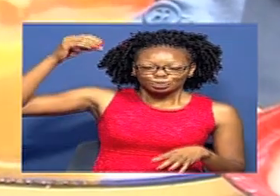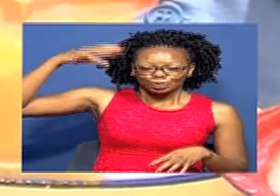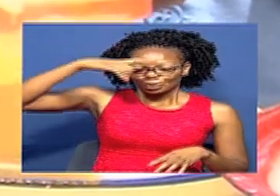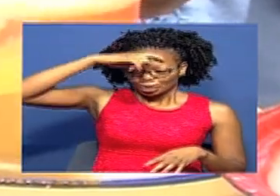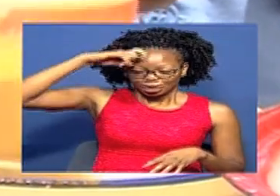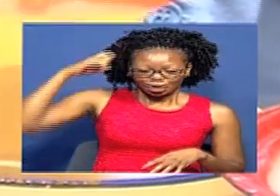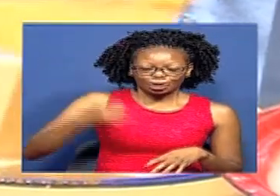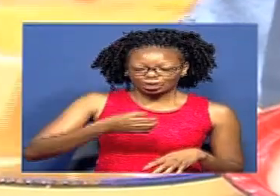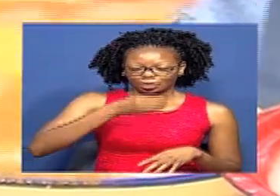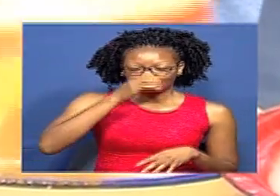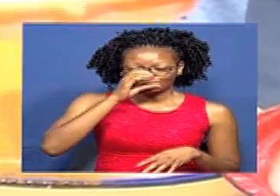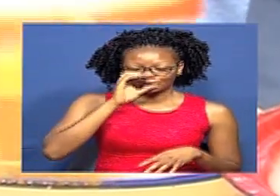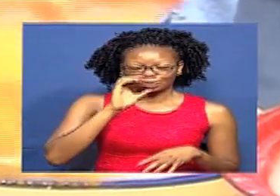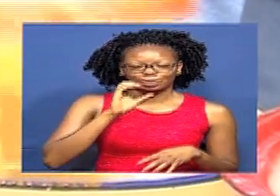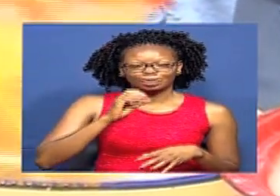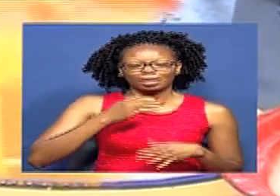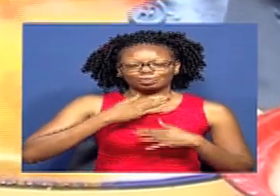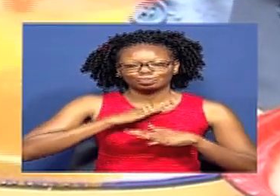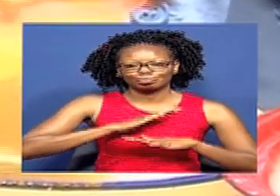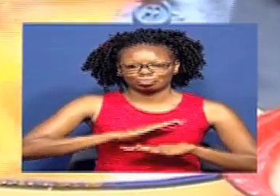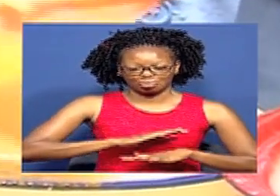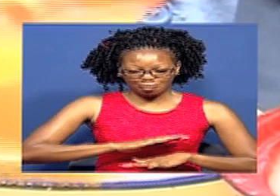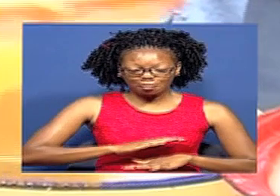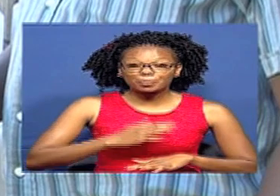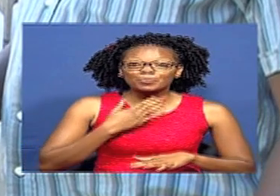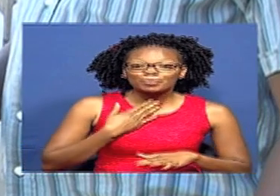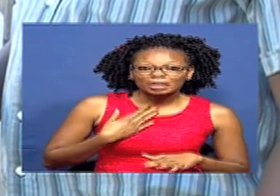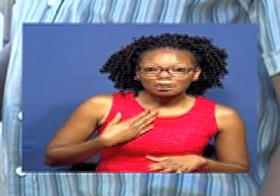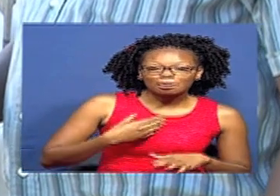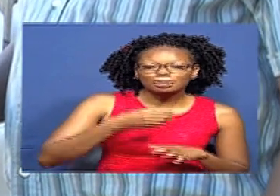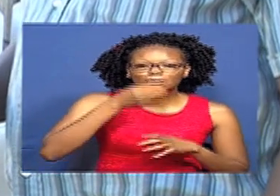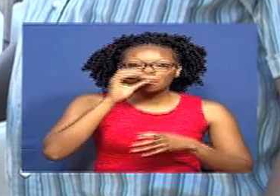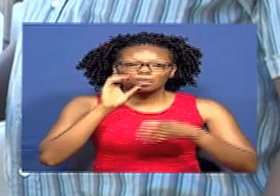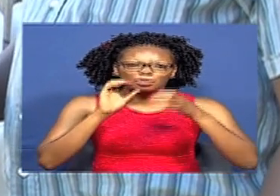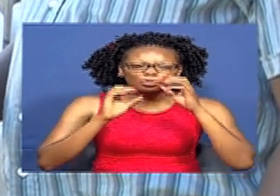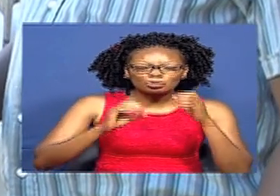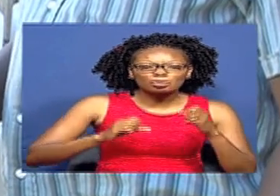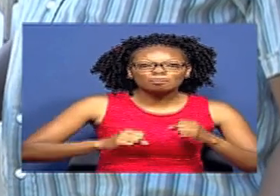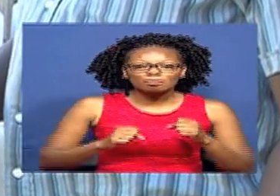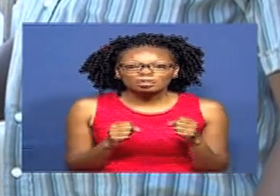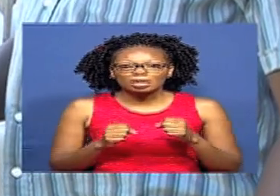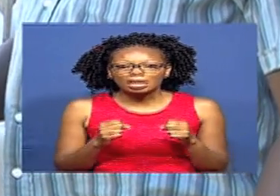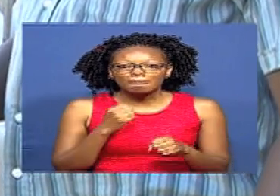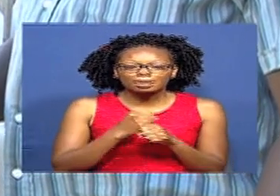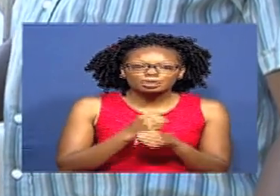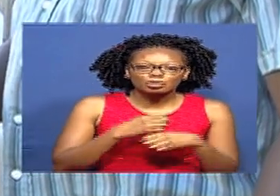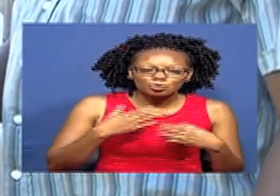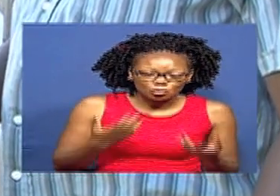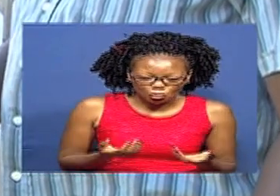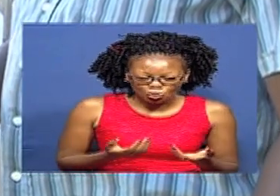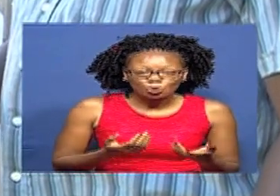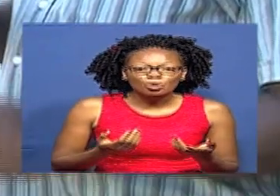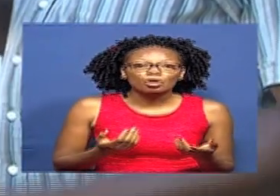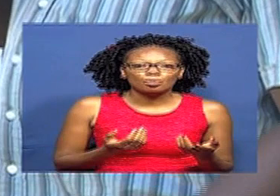kinyojihichi kifaye binadamu kwa matumizi na kufurahiwa na wengi Jizi tukitengeneza ni lazima,